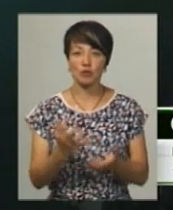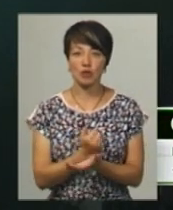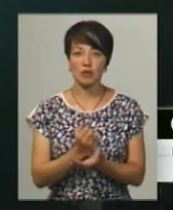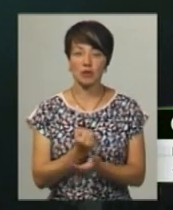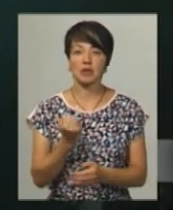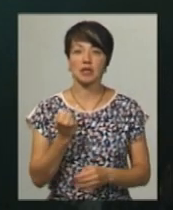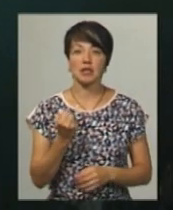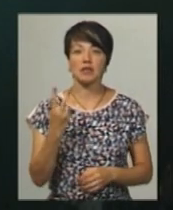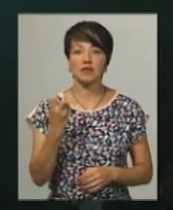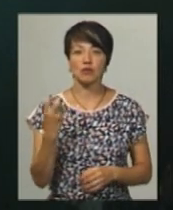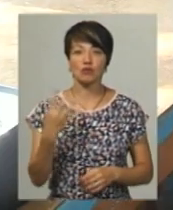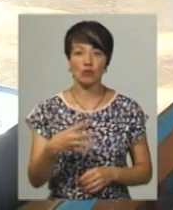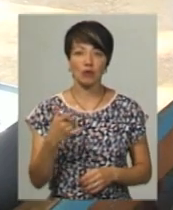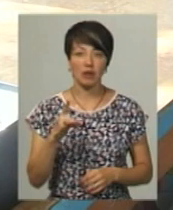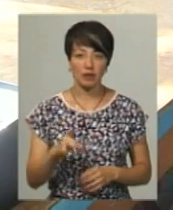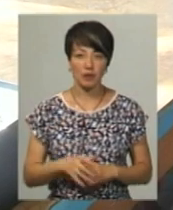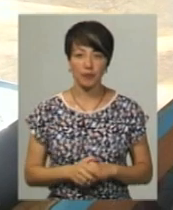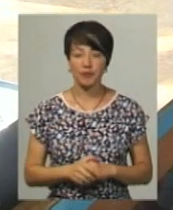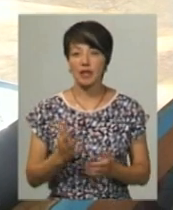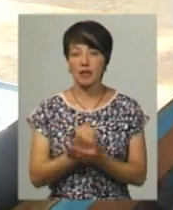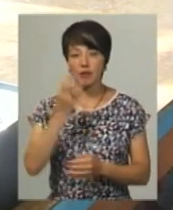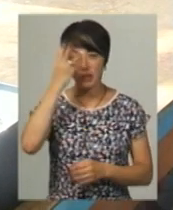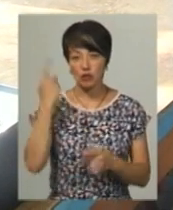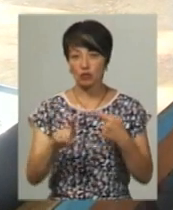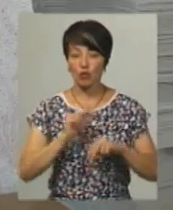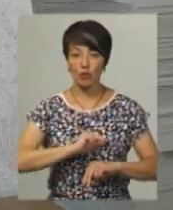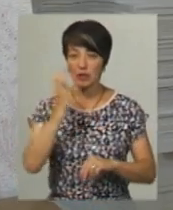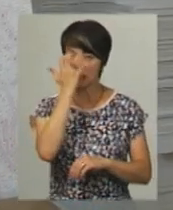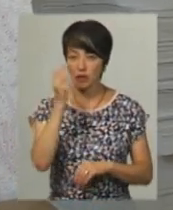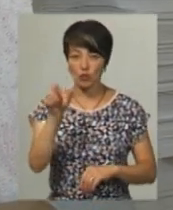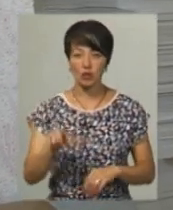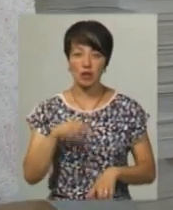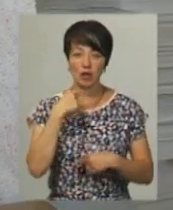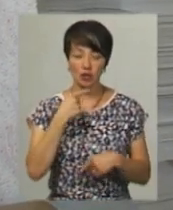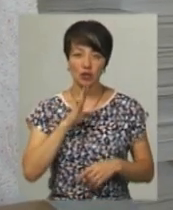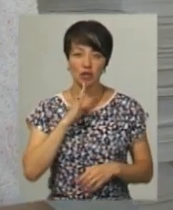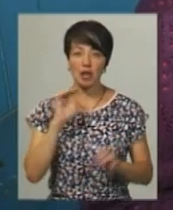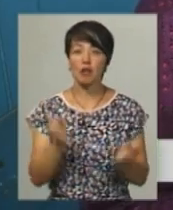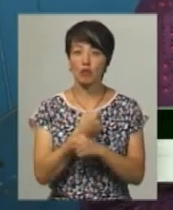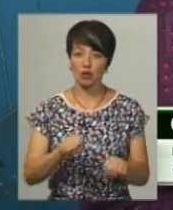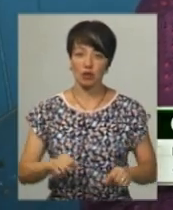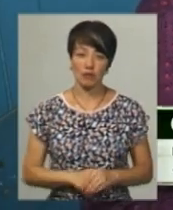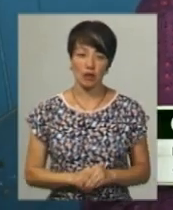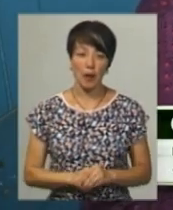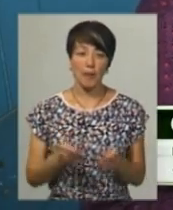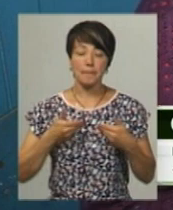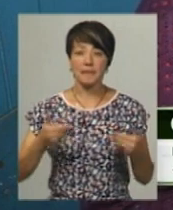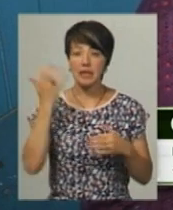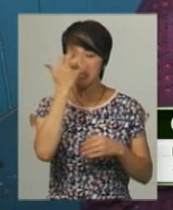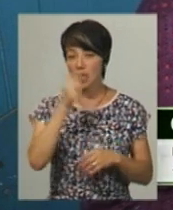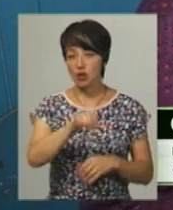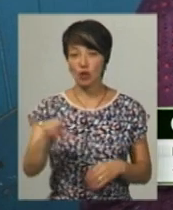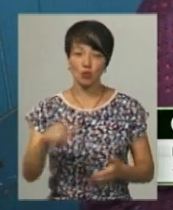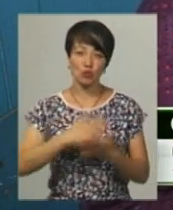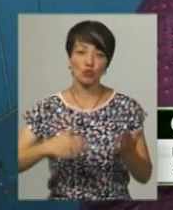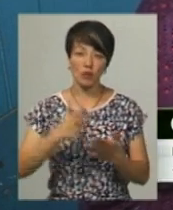заробити всього-навсього 240 гривень. Знайти у Хмельницькому іншу роботу незрячій людині, каже Олена Белінська, неможливо. Ми незрячі люди зовсім,